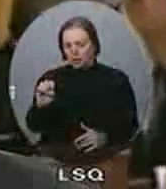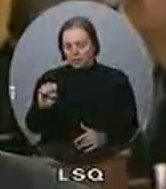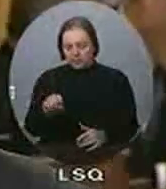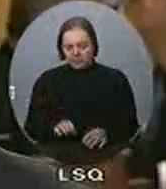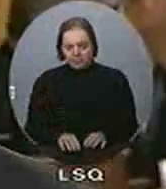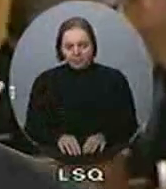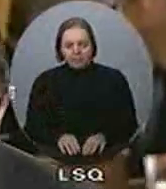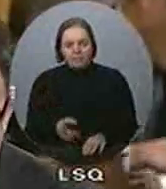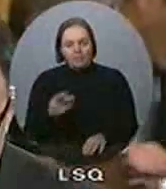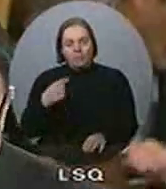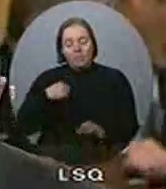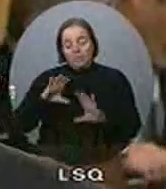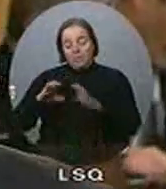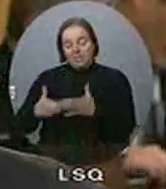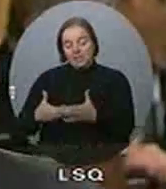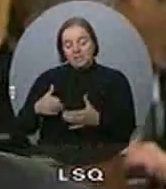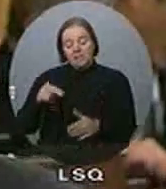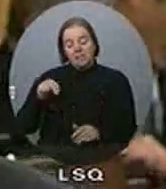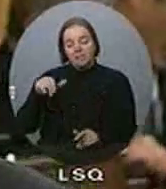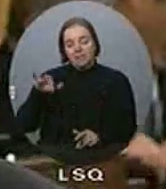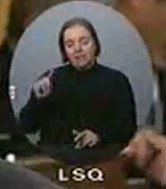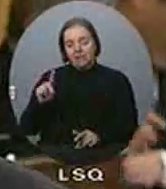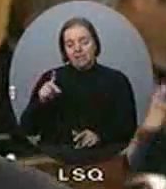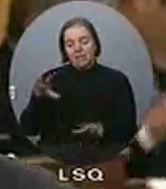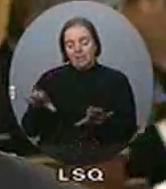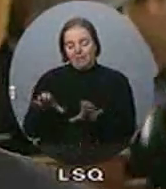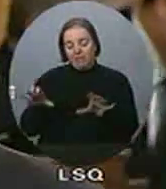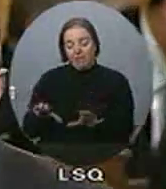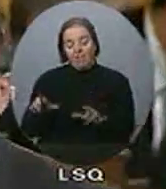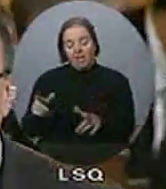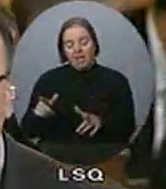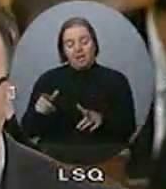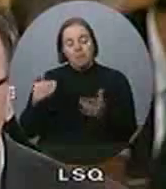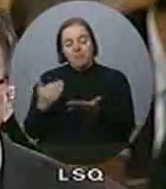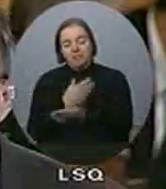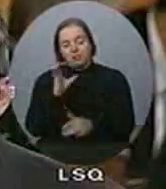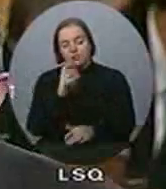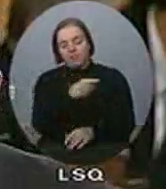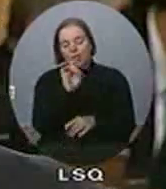Notre parti fait le travail que les conservateurs refusent de faire.